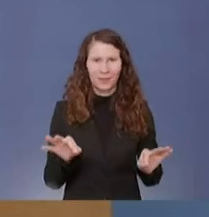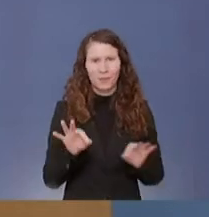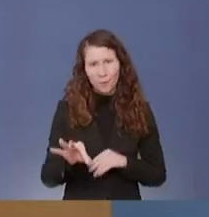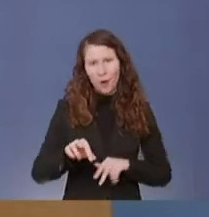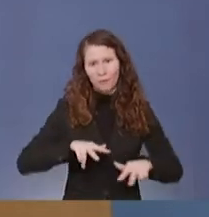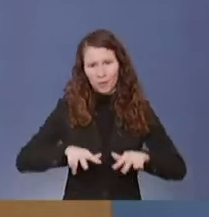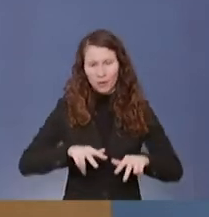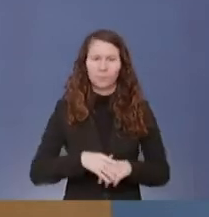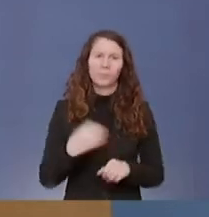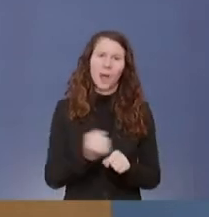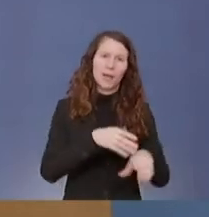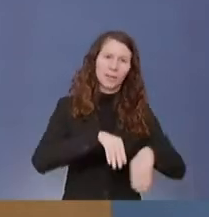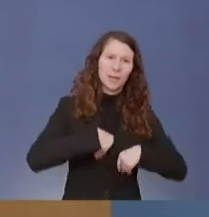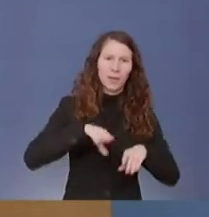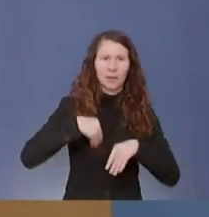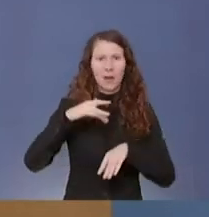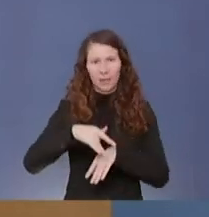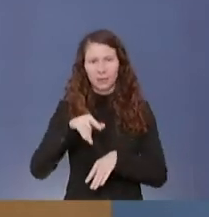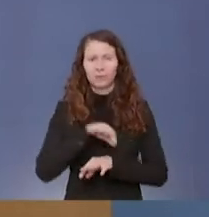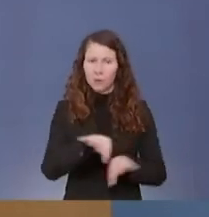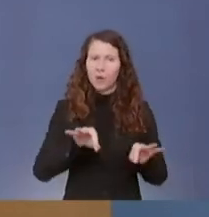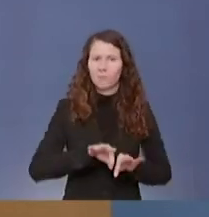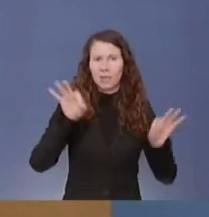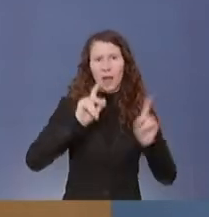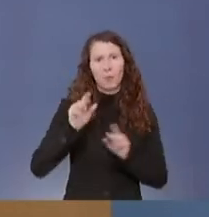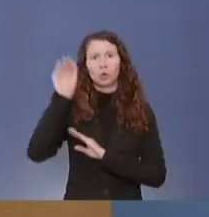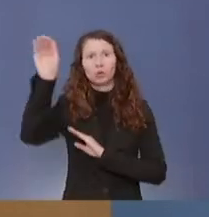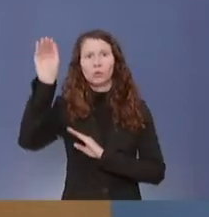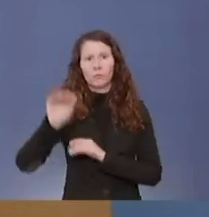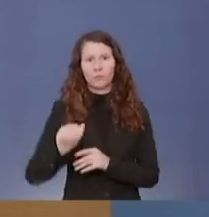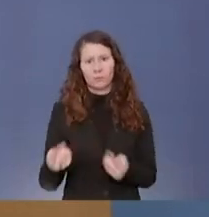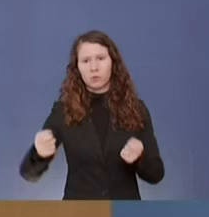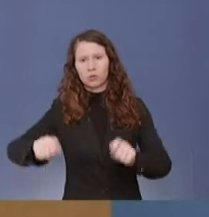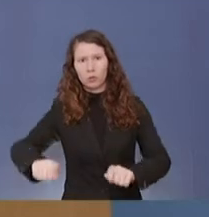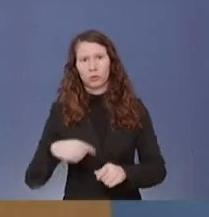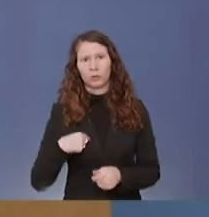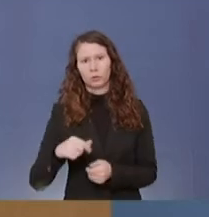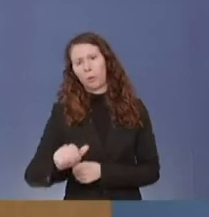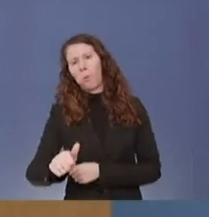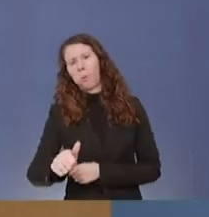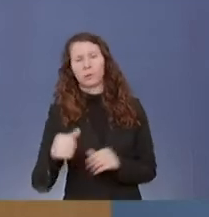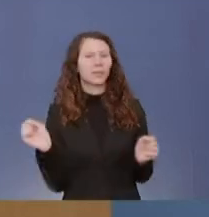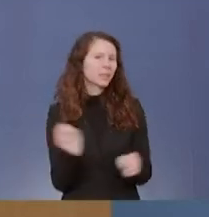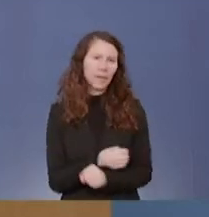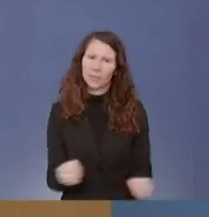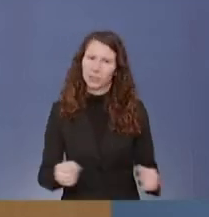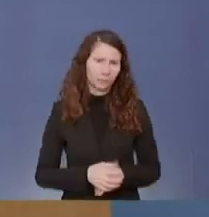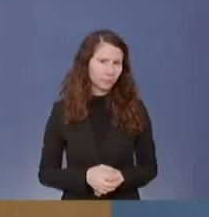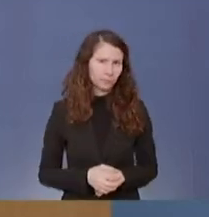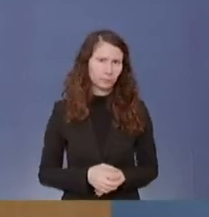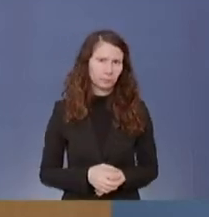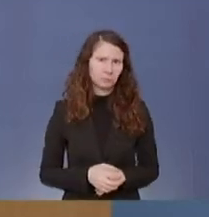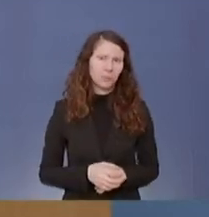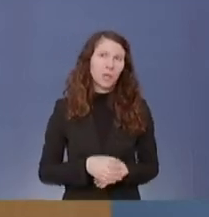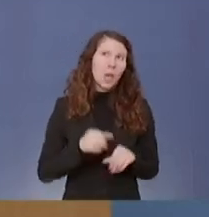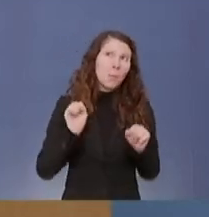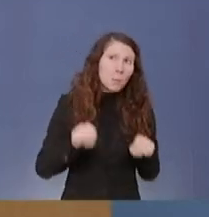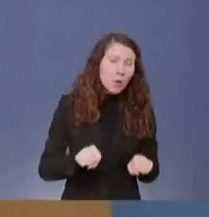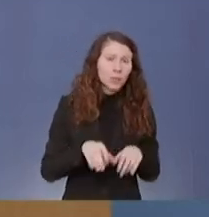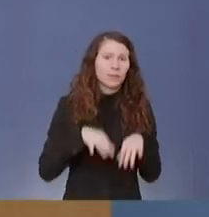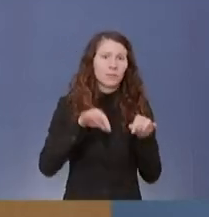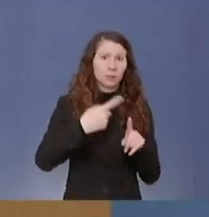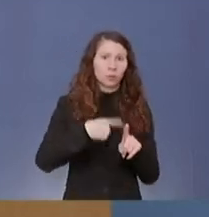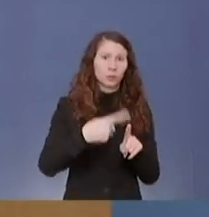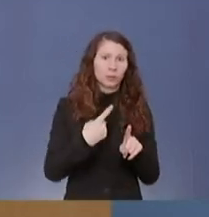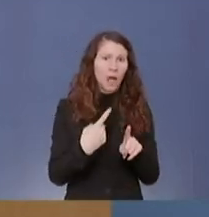Arbeitnehmerinnen und Arbeitnehmern. Aber ich kann jetzt nicht über künftige Beschlüsse spekulieren, was zu tun wäre, sollten die Infektionszahlen nicht